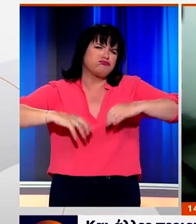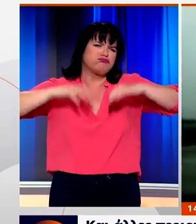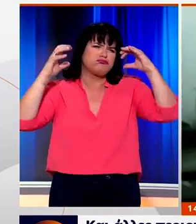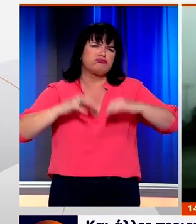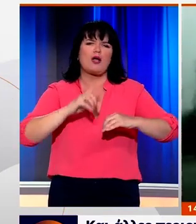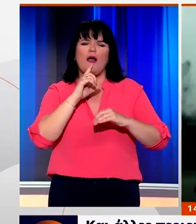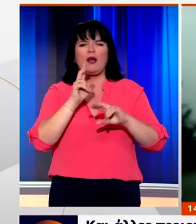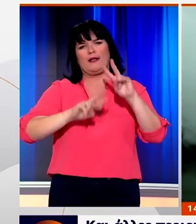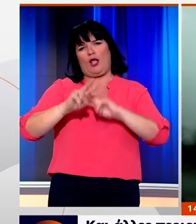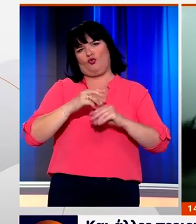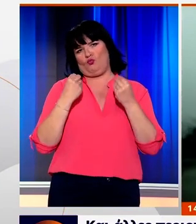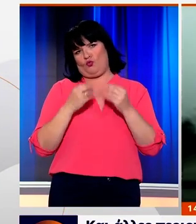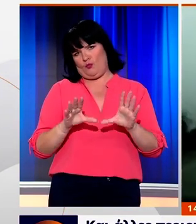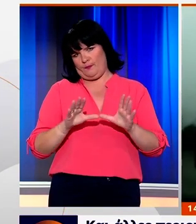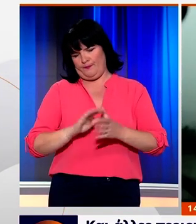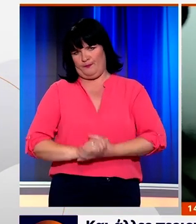με έντονα καιρικά φαινόμενα.